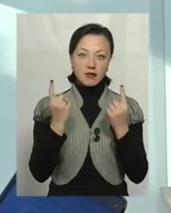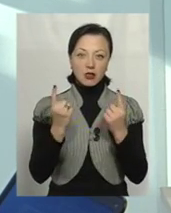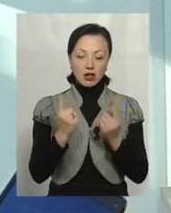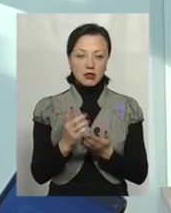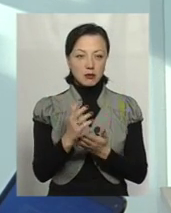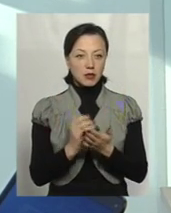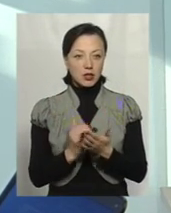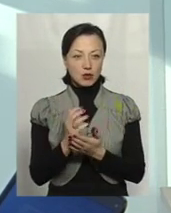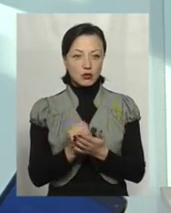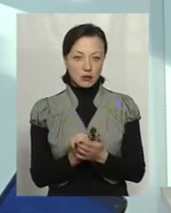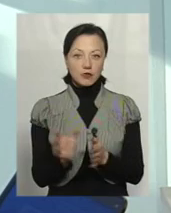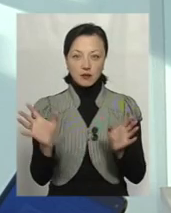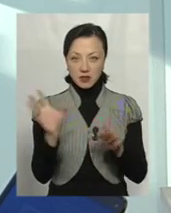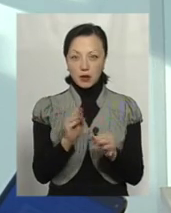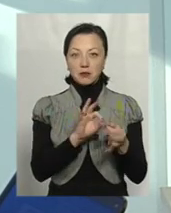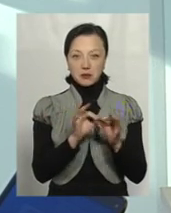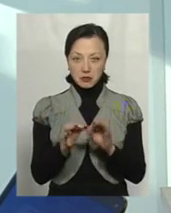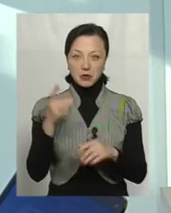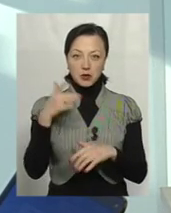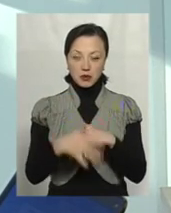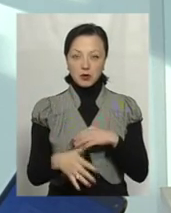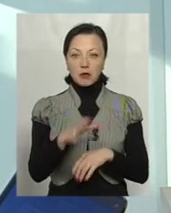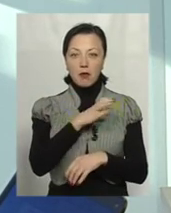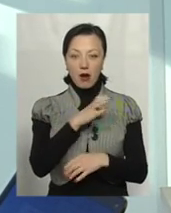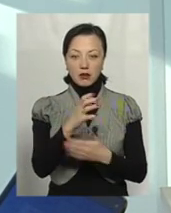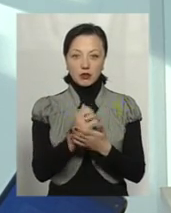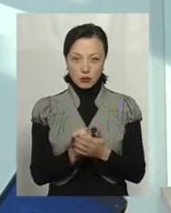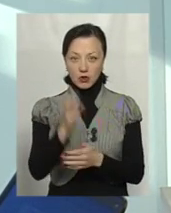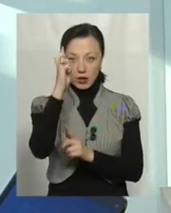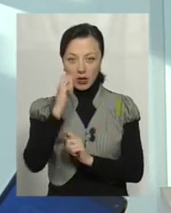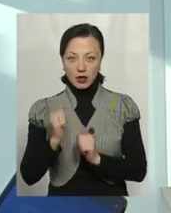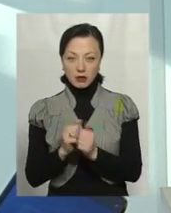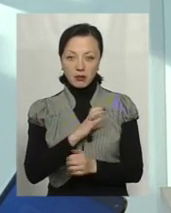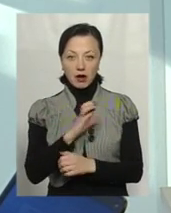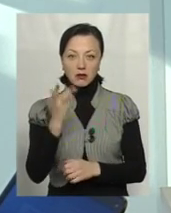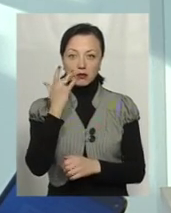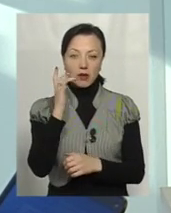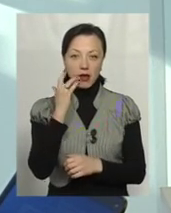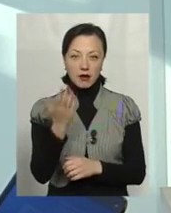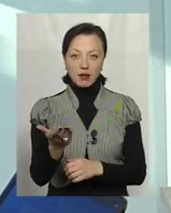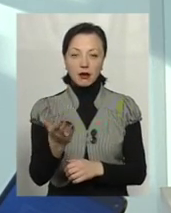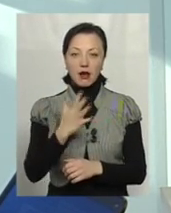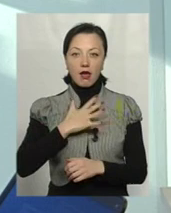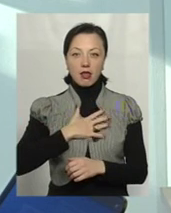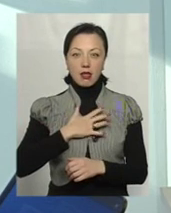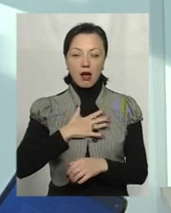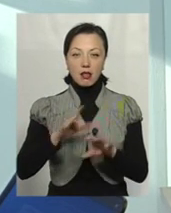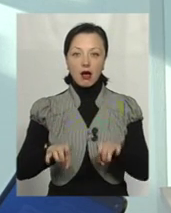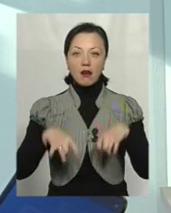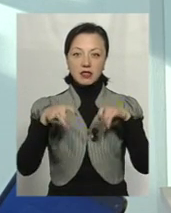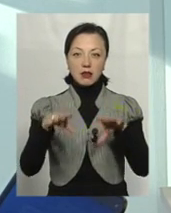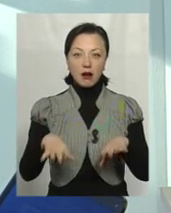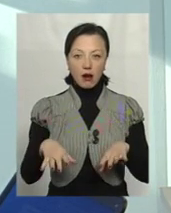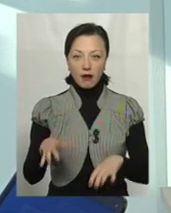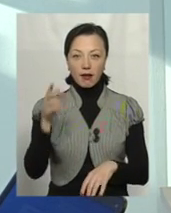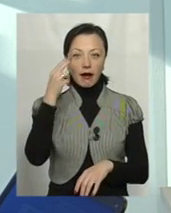ресурсами, і тут ніби все логічно. Так? Багато ресурсів, тому і країни багаті. Сполучні Штати Америки, Канада, Австралія, Китай.